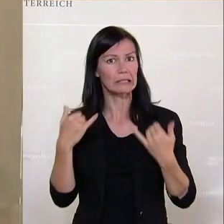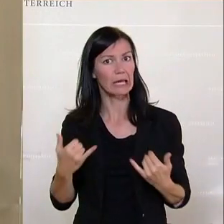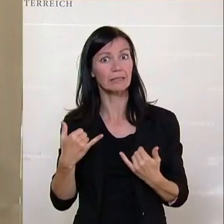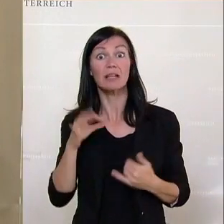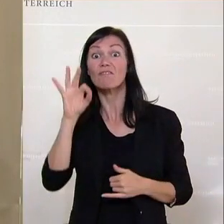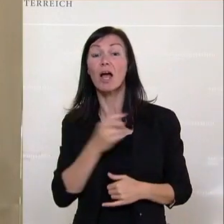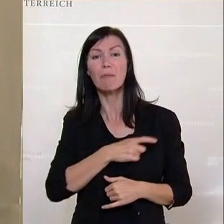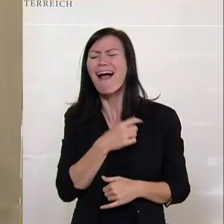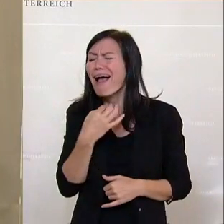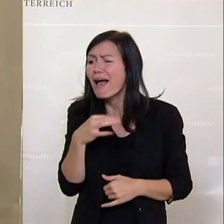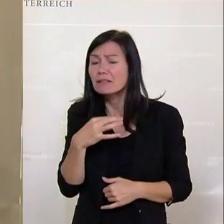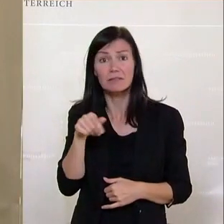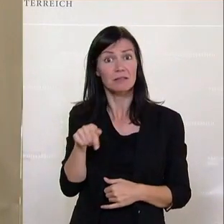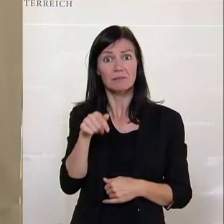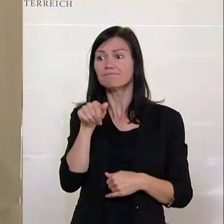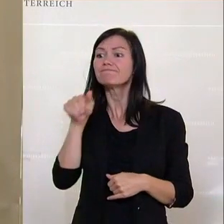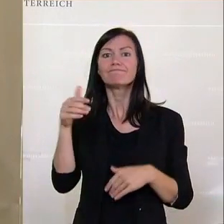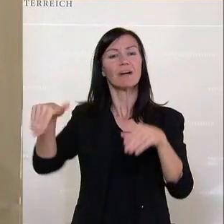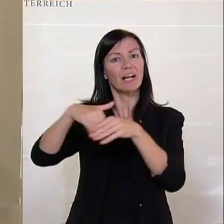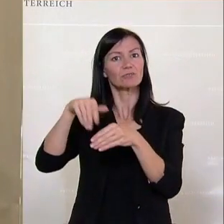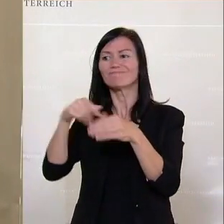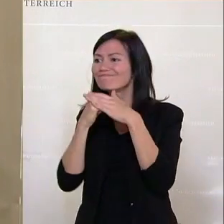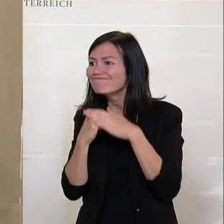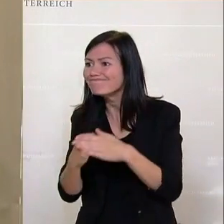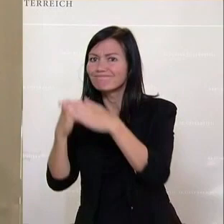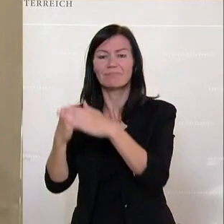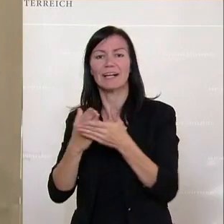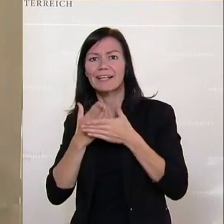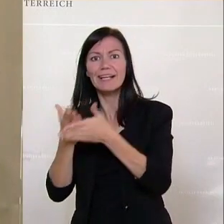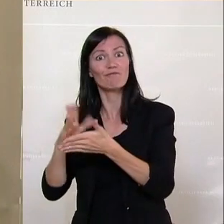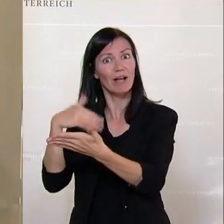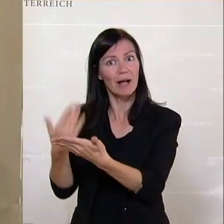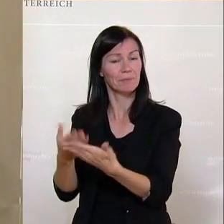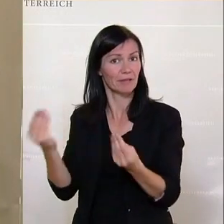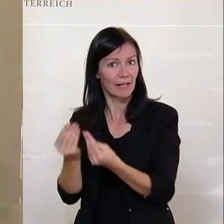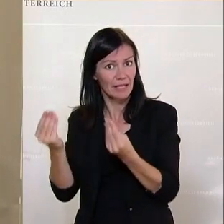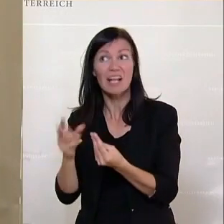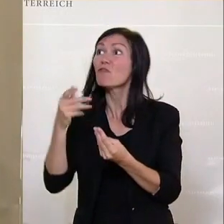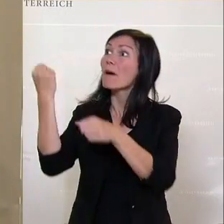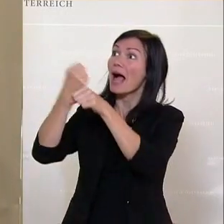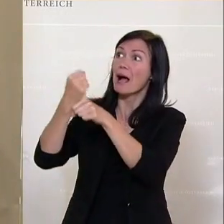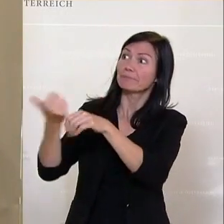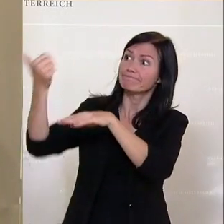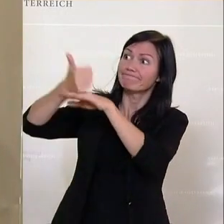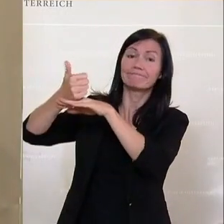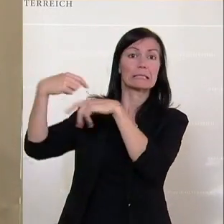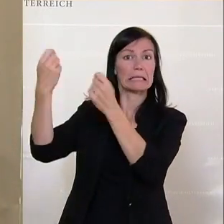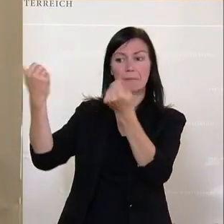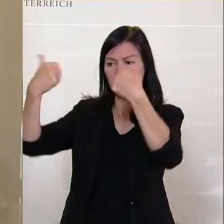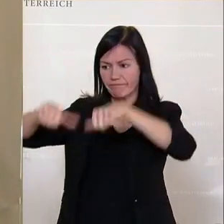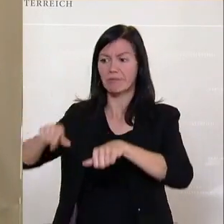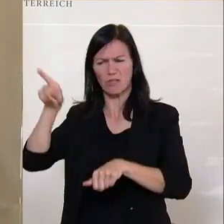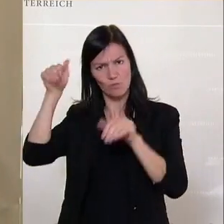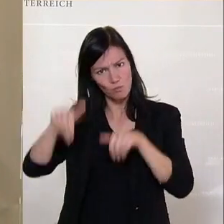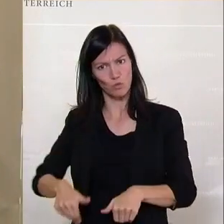Die Einzigen, die versuchen, diesen Arbeitnehmern noch Hilfe anzubieten. Weil wenn der Arbeitgeber sagt, du musst das machen,